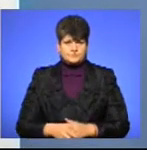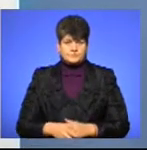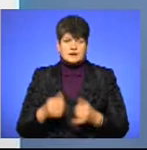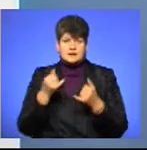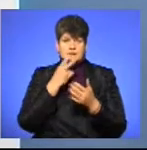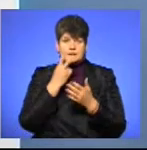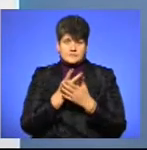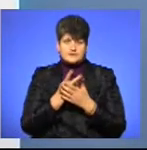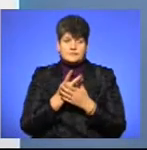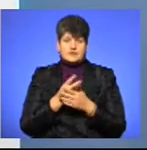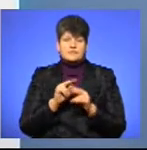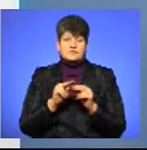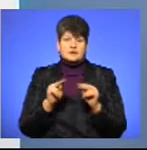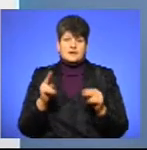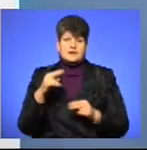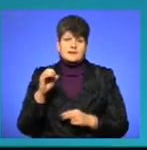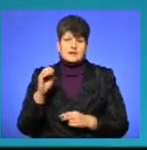коментар вчителя-дефектолога.